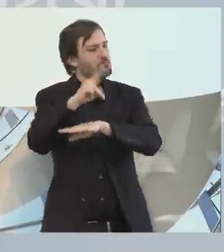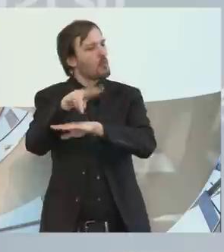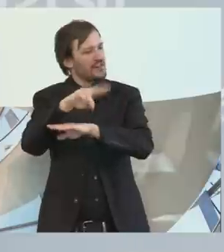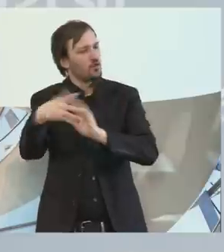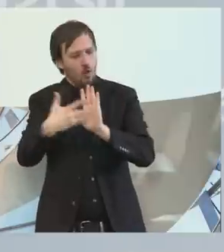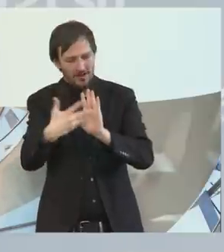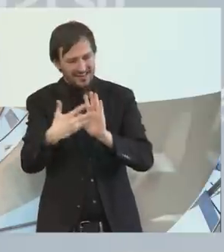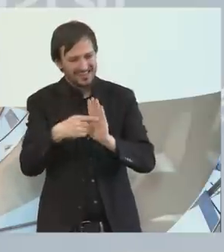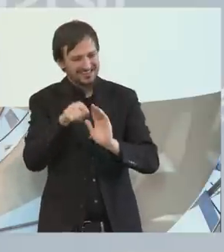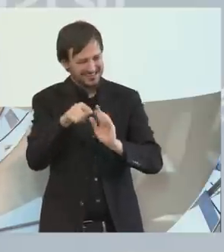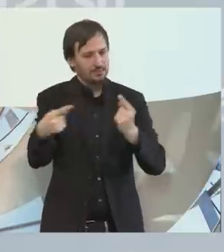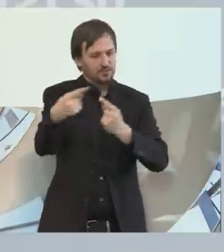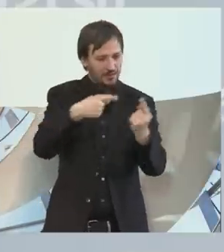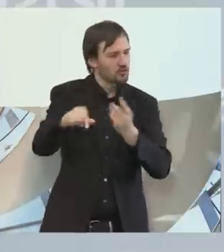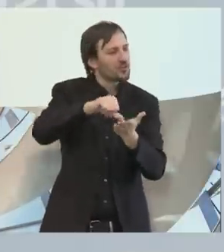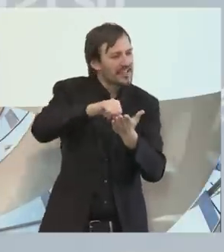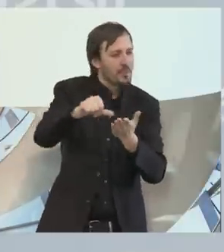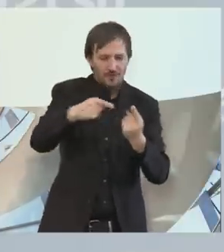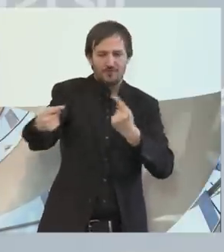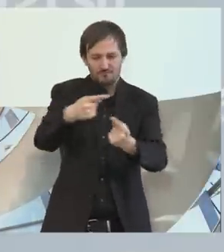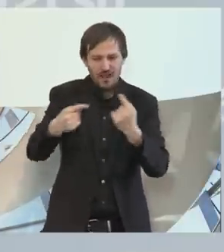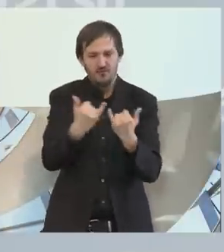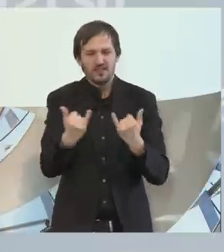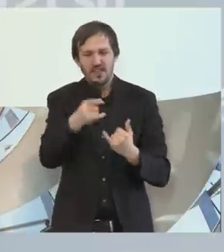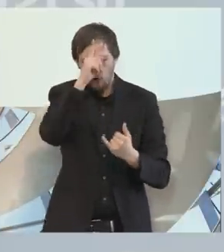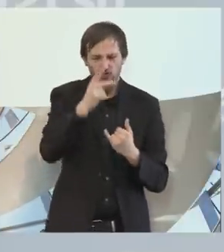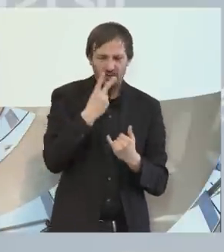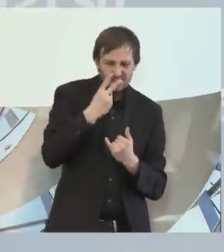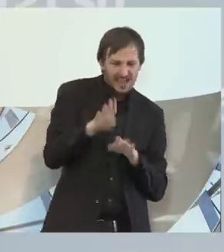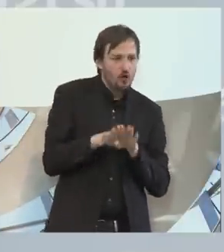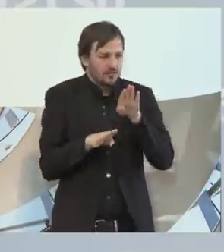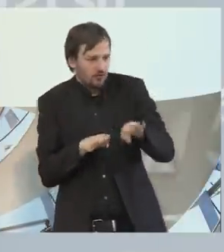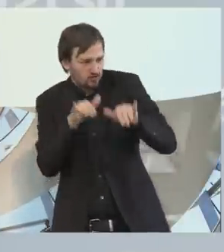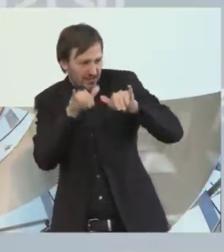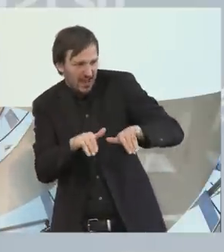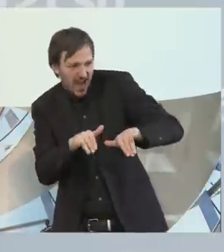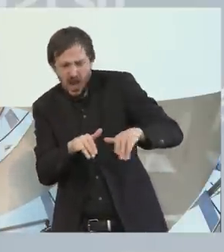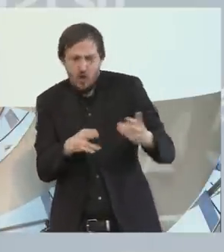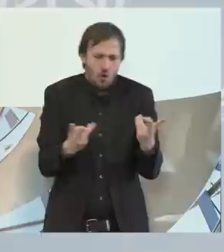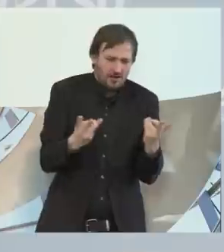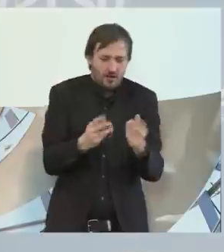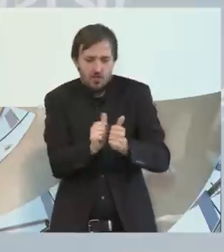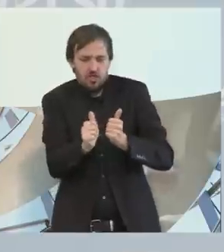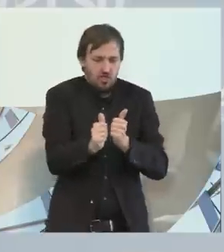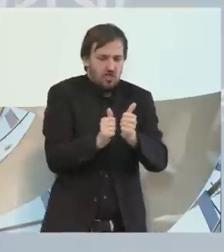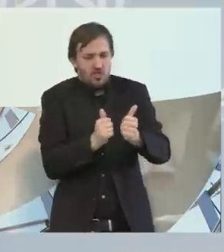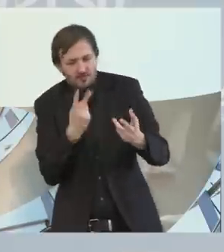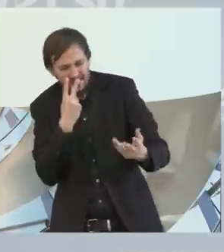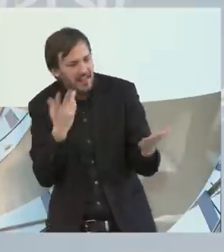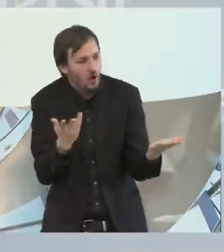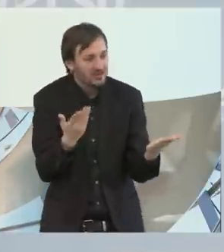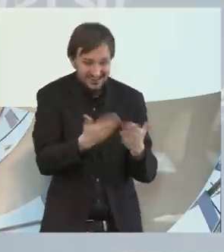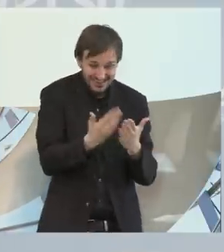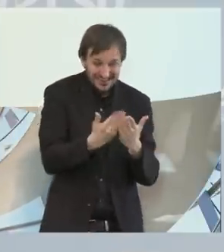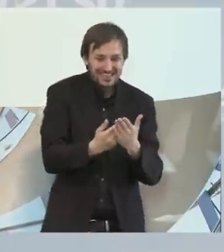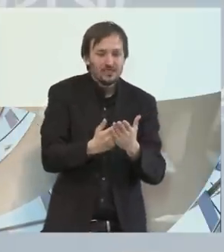besprechen werden, wie sind die Fortschritte hier in Deutschland, dieser UN-Behindertenrechtskonvention und wie die